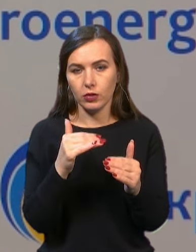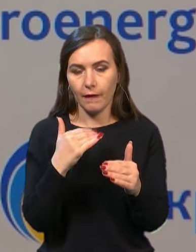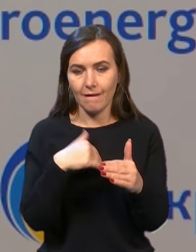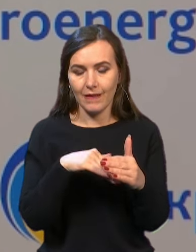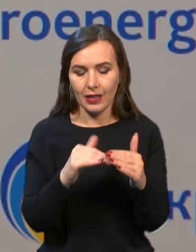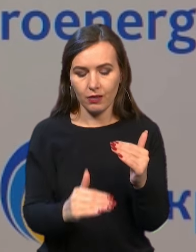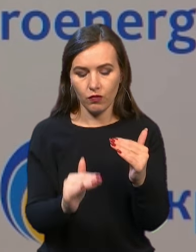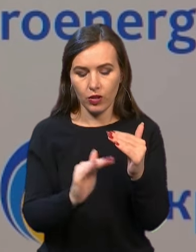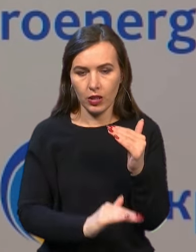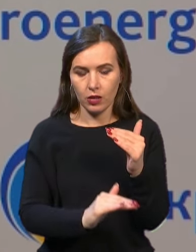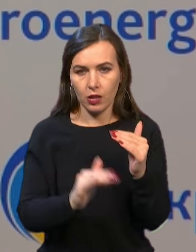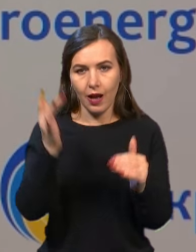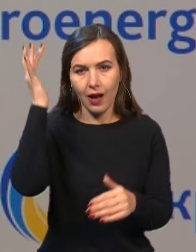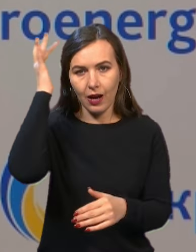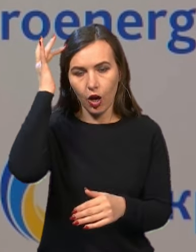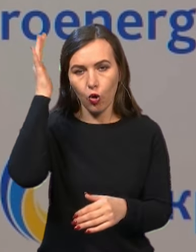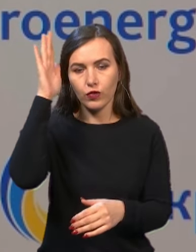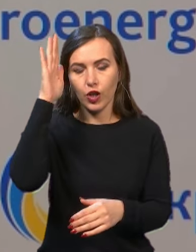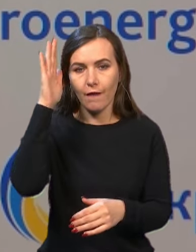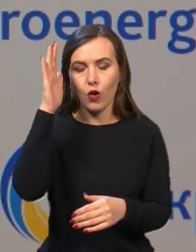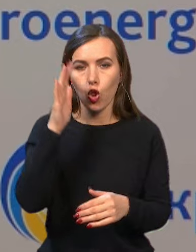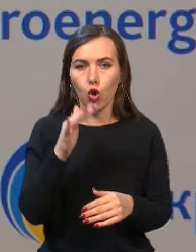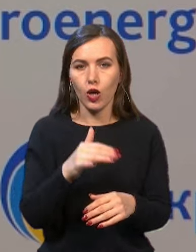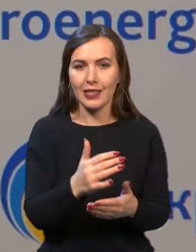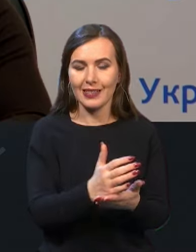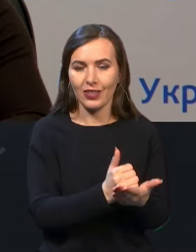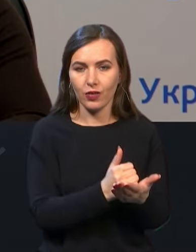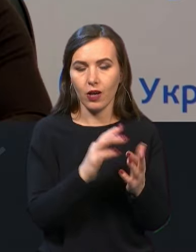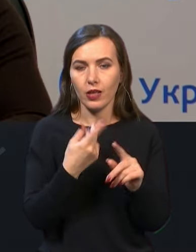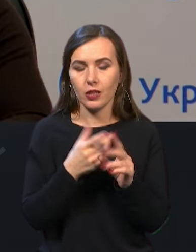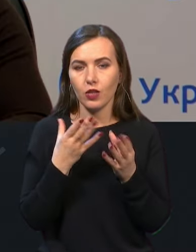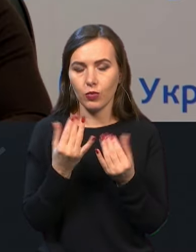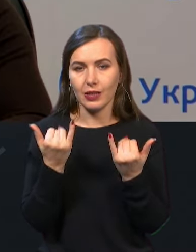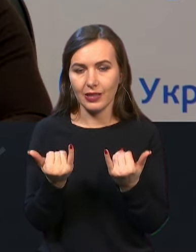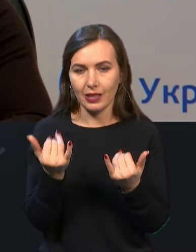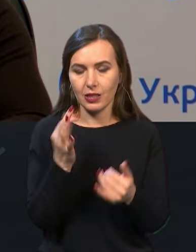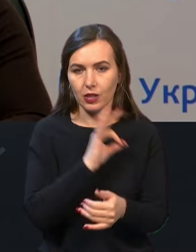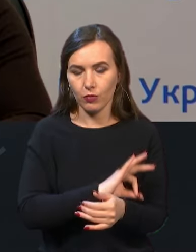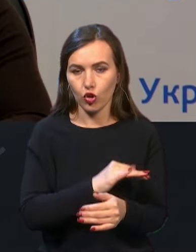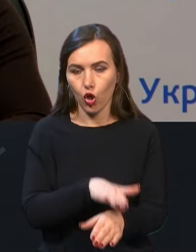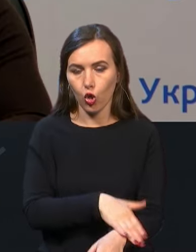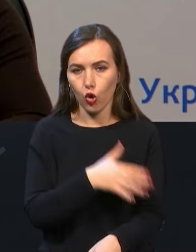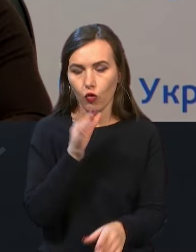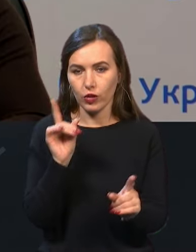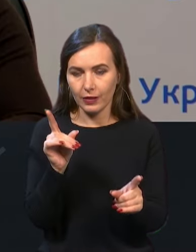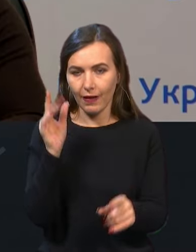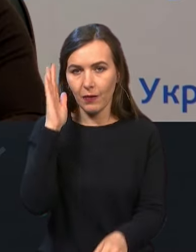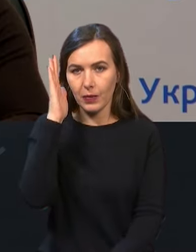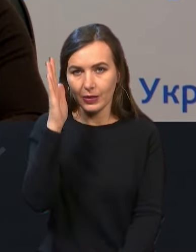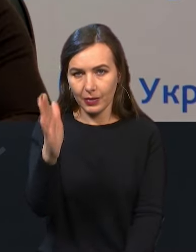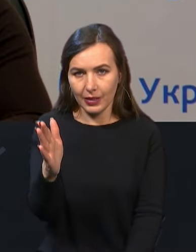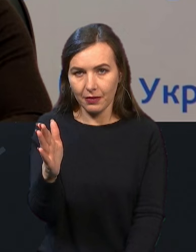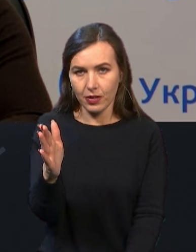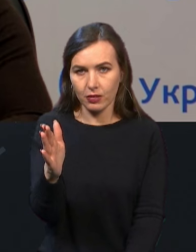скажімо, Каховське водословище. Ну, як це вплине зараз на споживачів в довготривалій перспективі?